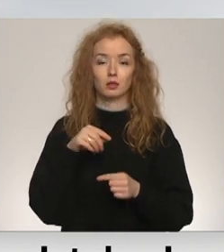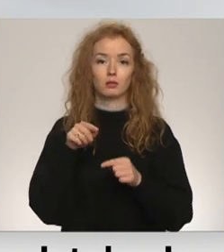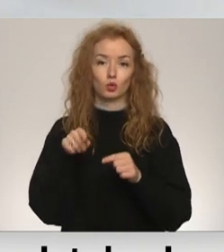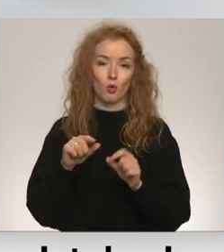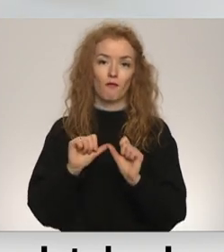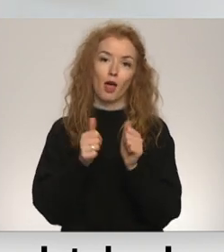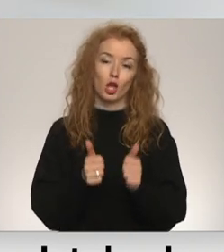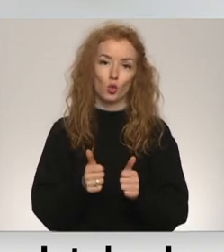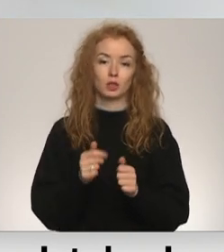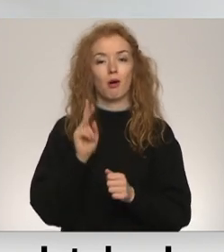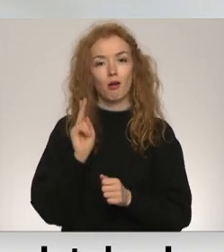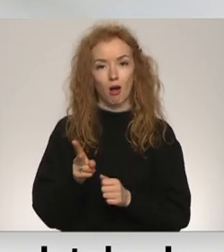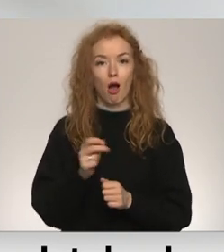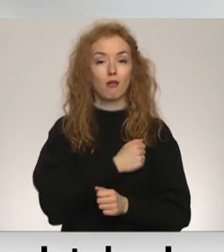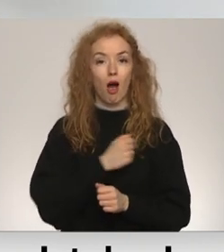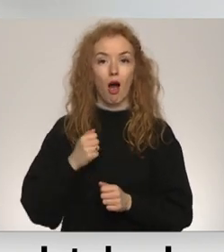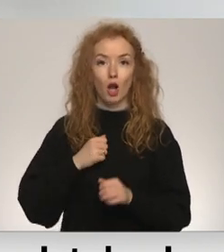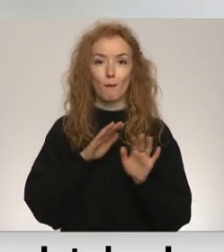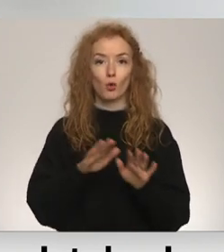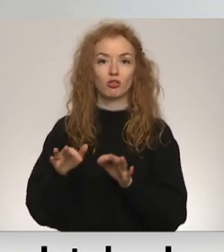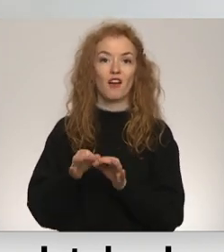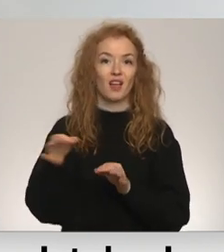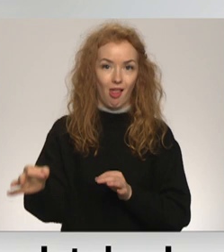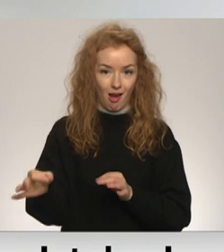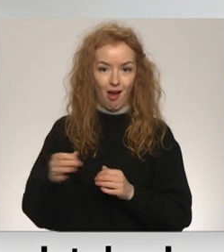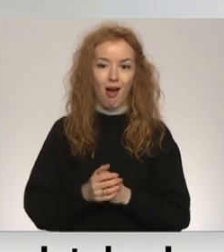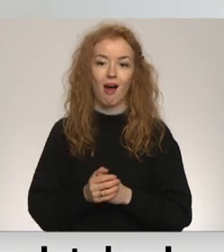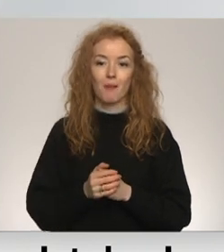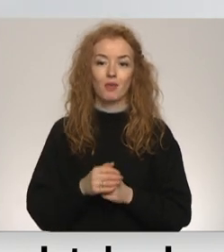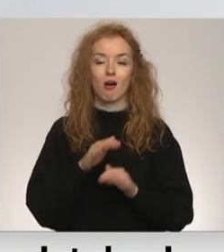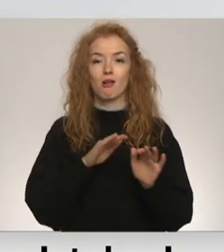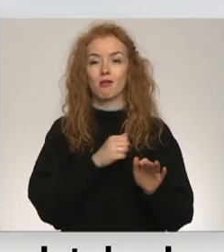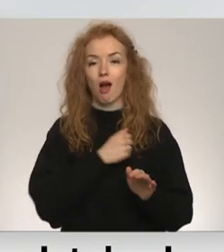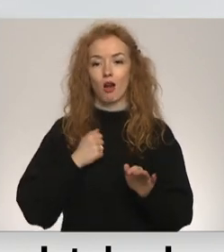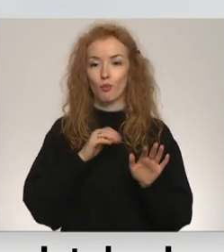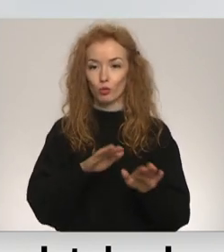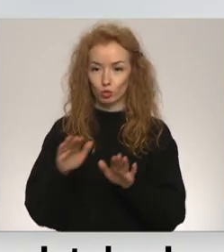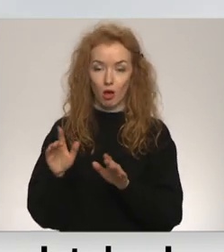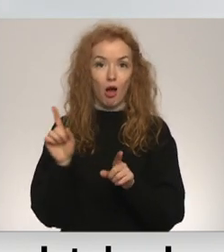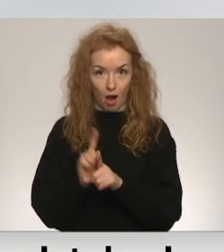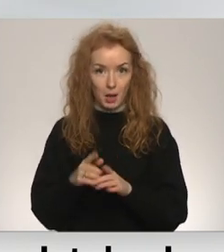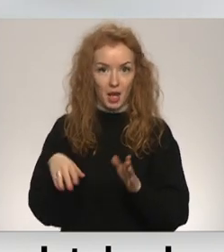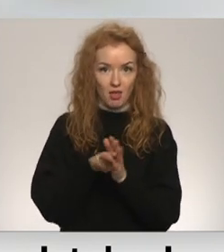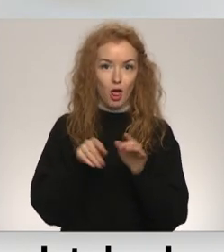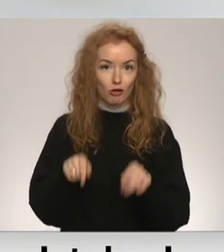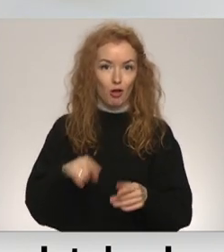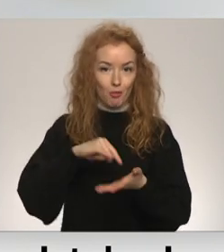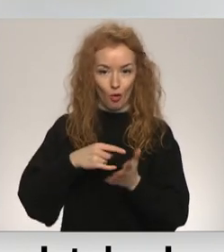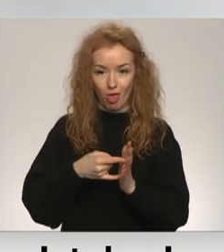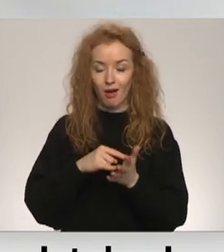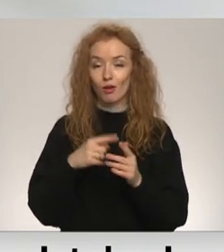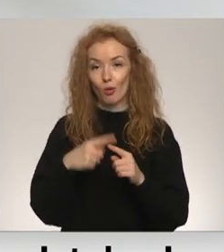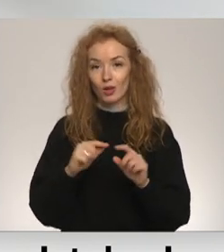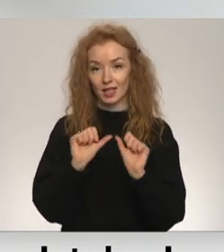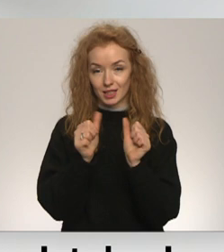kā kara muzeja filiālī. Un arī kara muzeja tad ir iesaistījies šajā tehnoprojektā, un